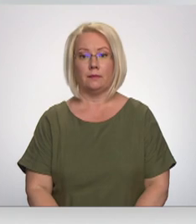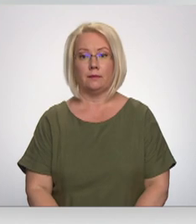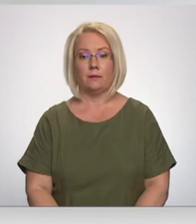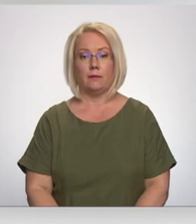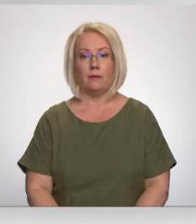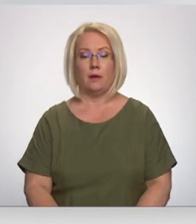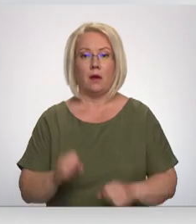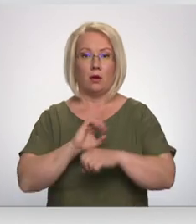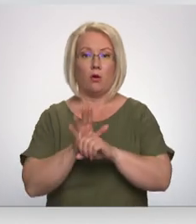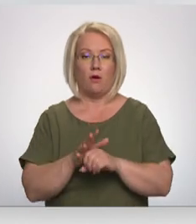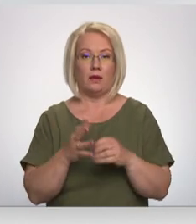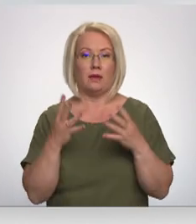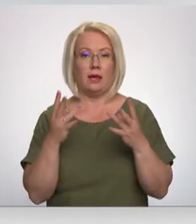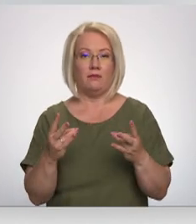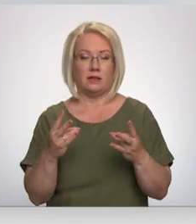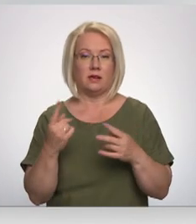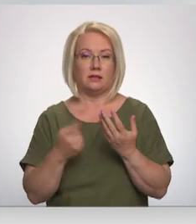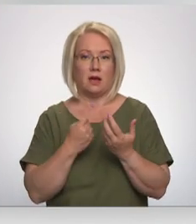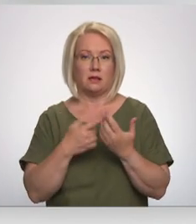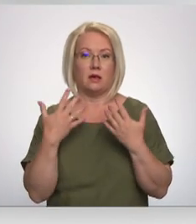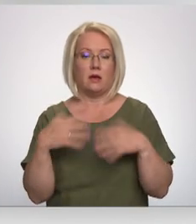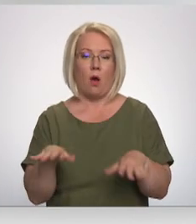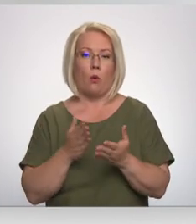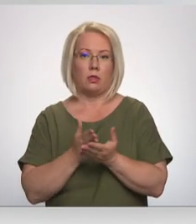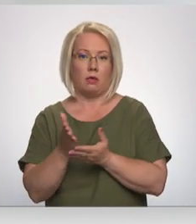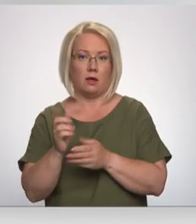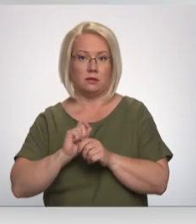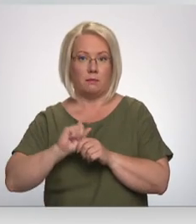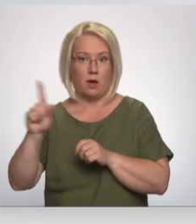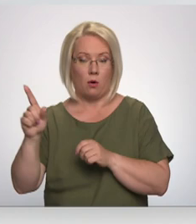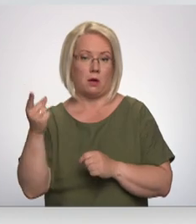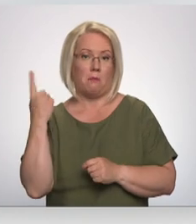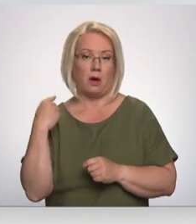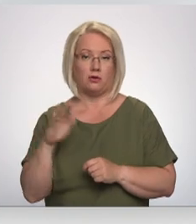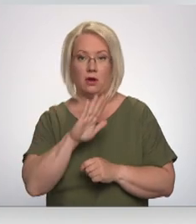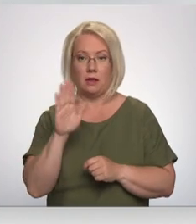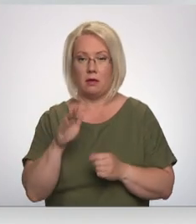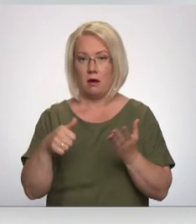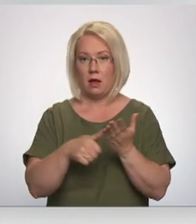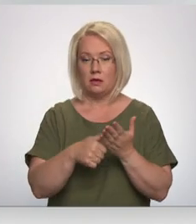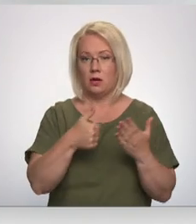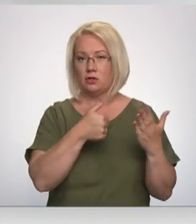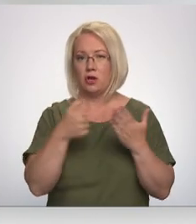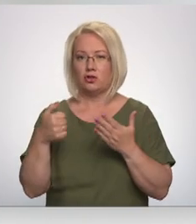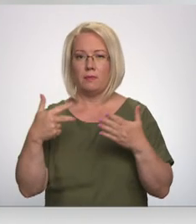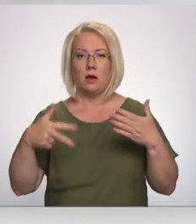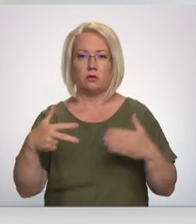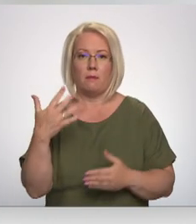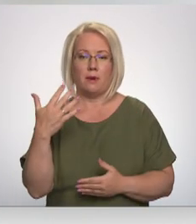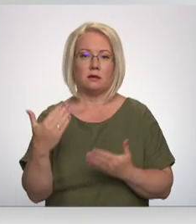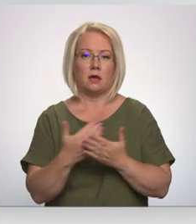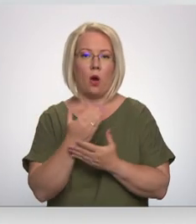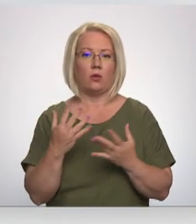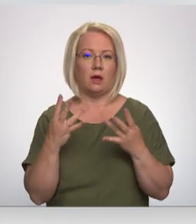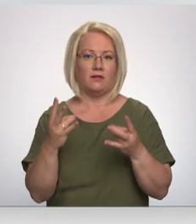Ar Covidu inficēto skaitam jau atkal ir tendence pieaugt. Aizvadītajā dienaktī reģistrētis 685 jauni